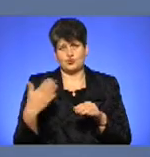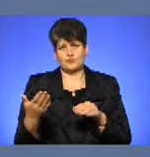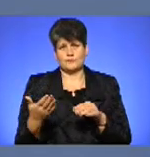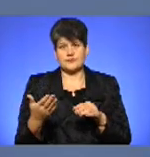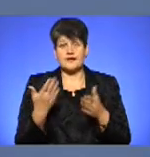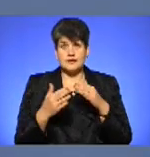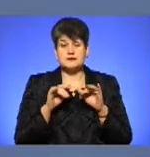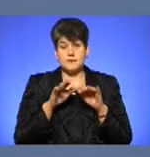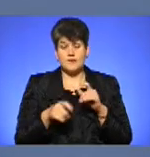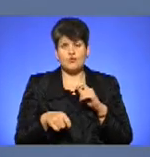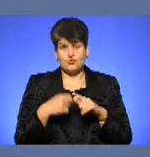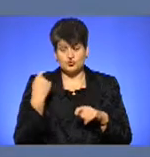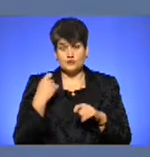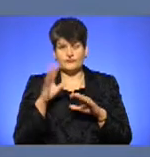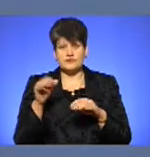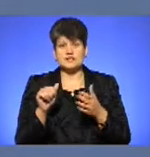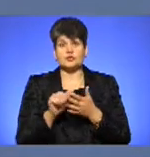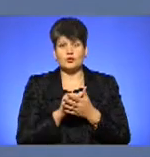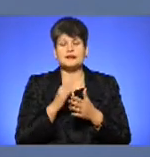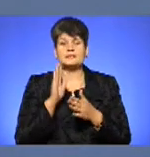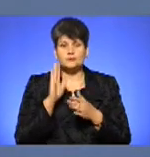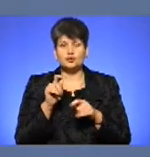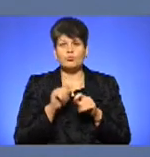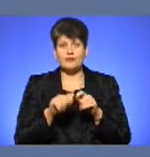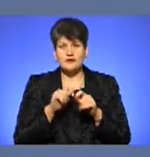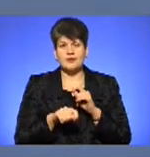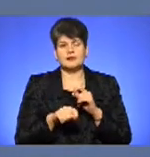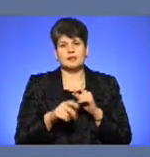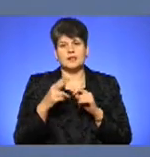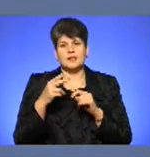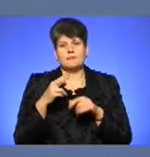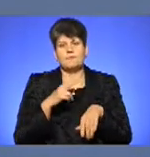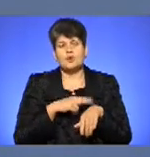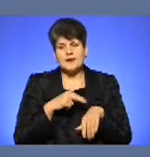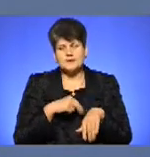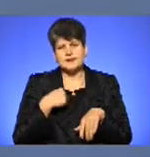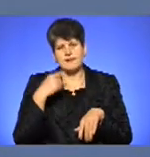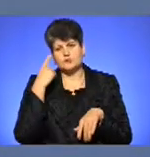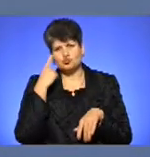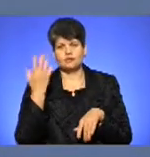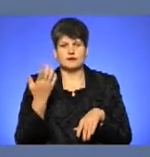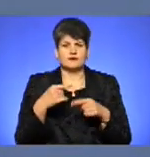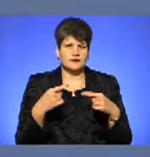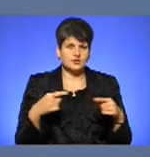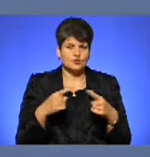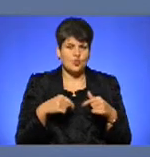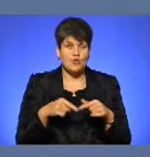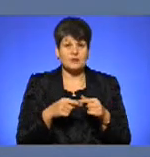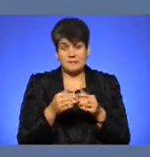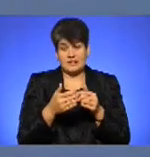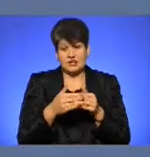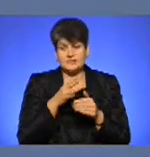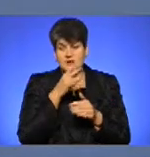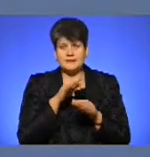справу порушено, всі документи ми будемо перевіряти. І поліція, і, думаю, відповідні урядові органи. І ближчим часом, і на